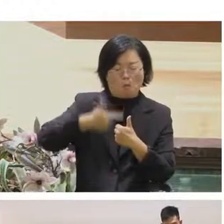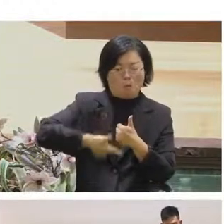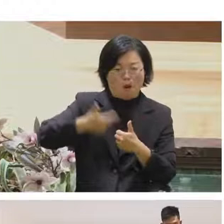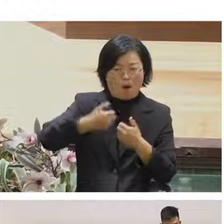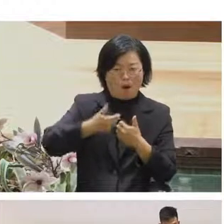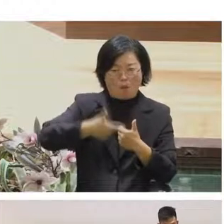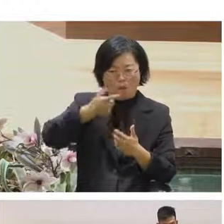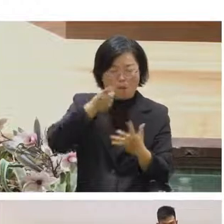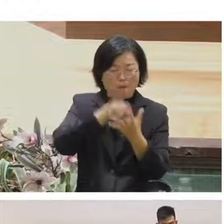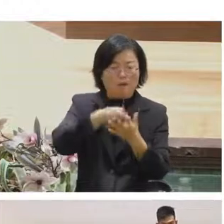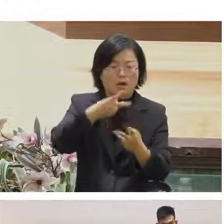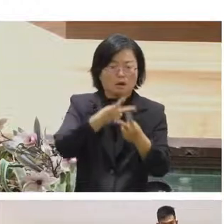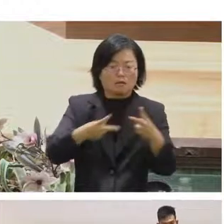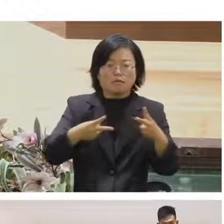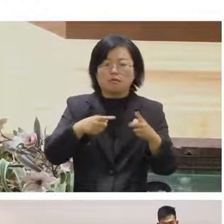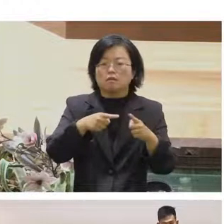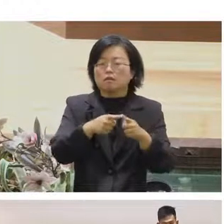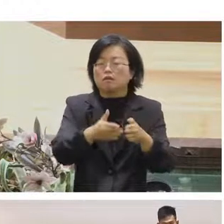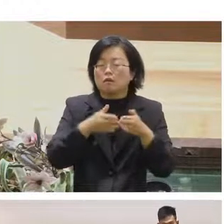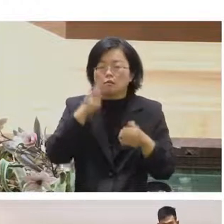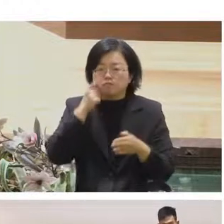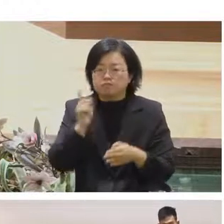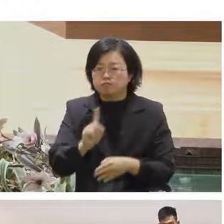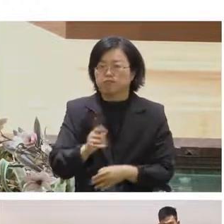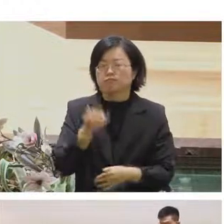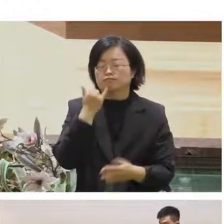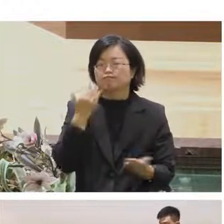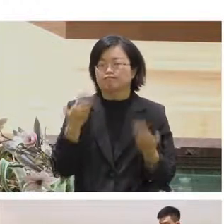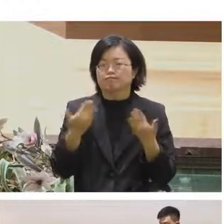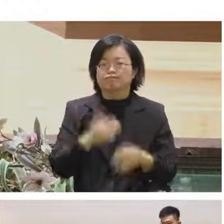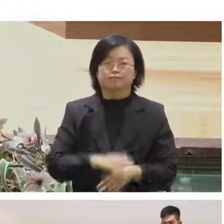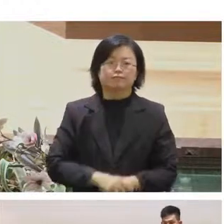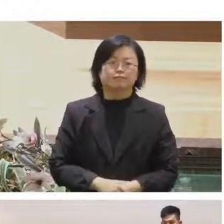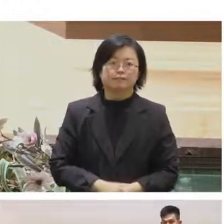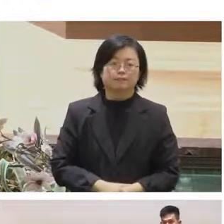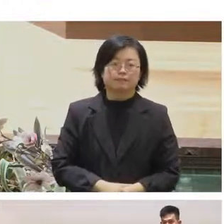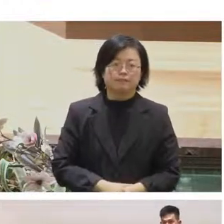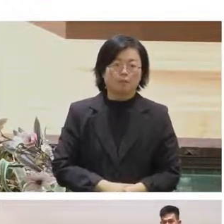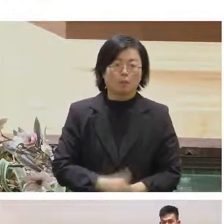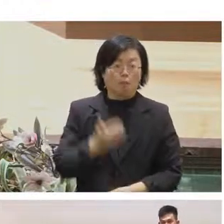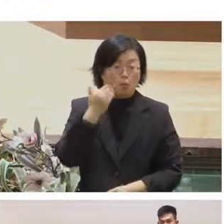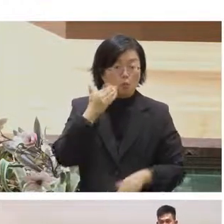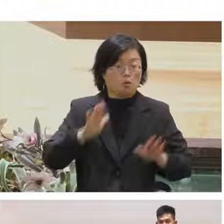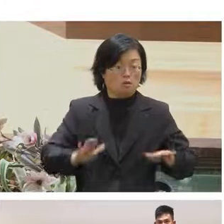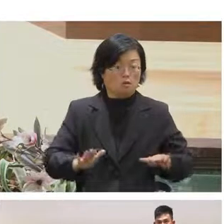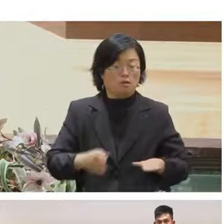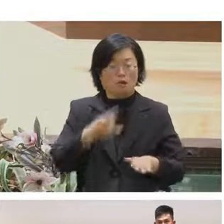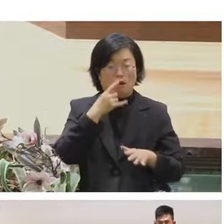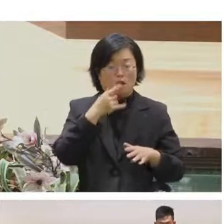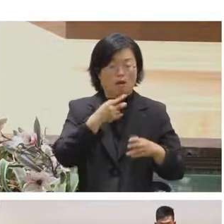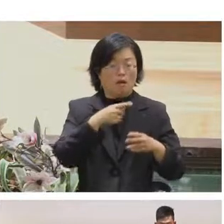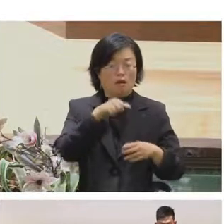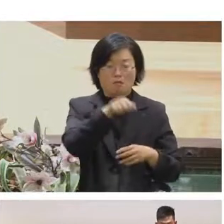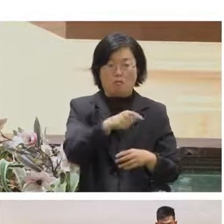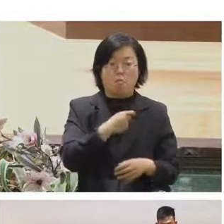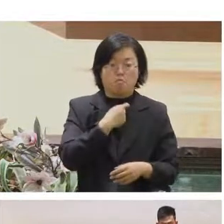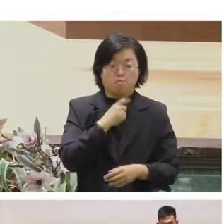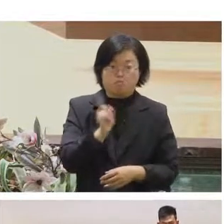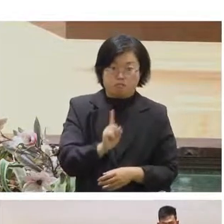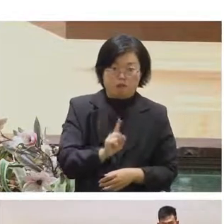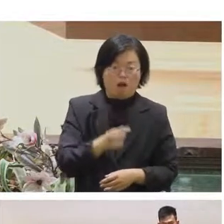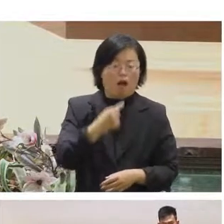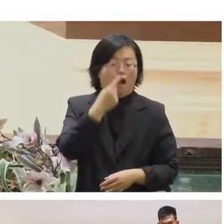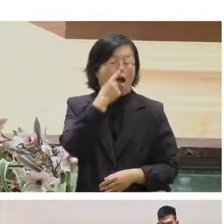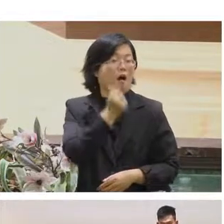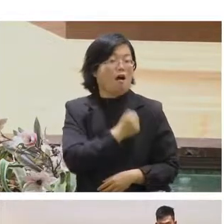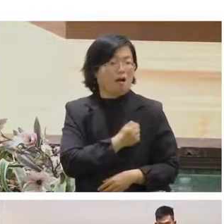最後一個是我們今天不會講可是我可以稍微點一下是說當我們已經確定我們的客戶對他來講很重要的價值之後